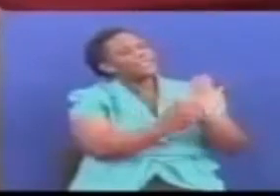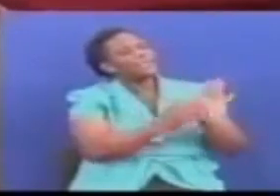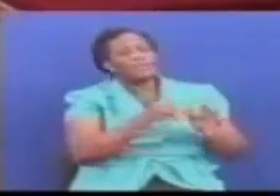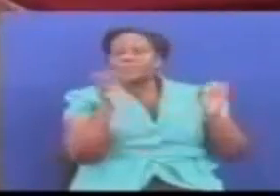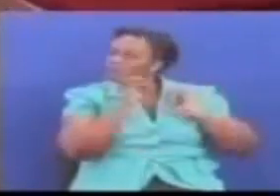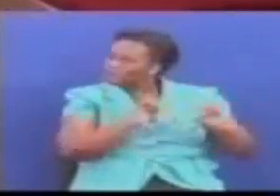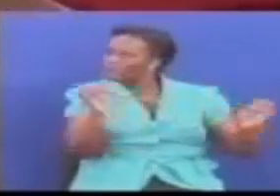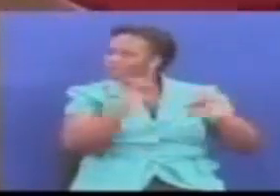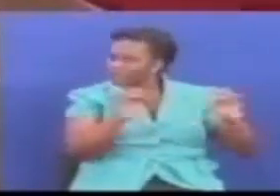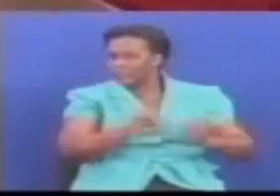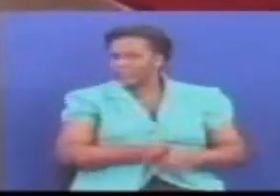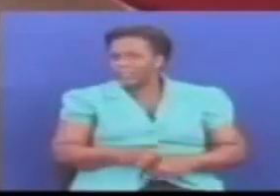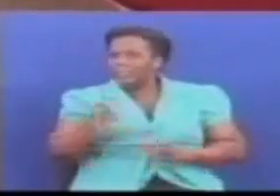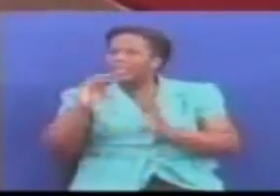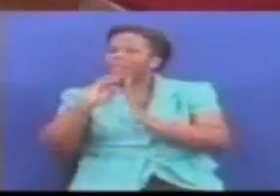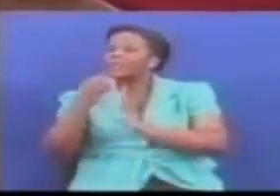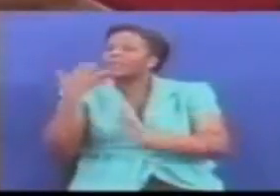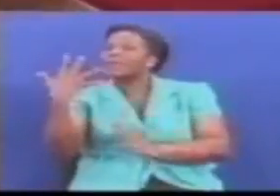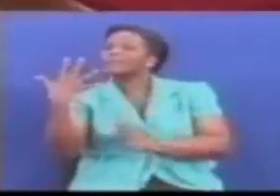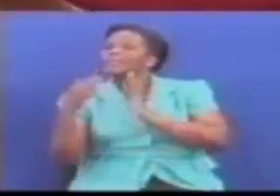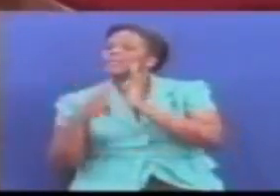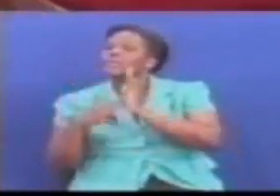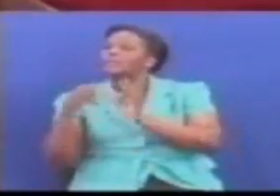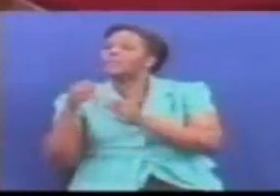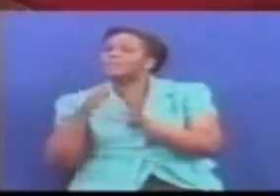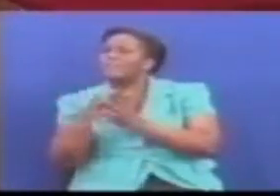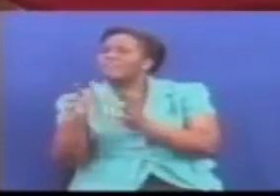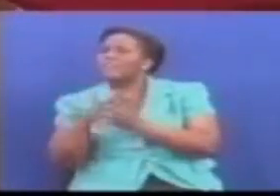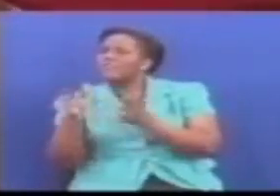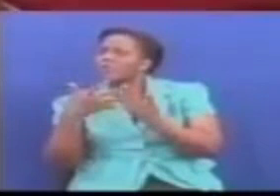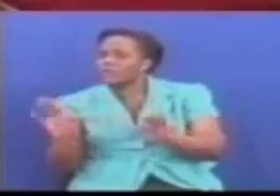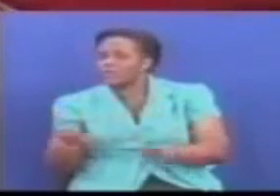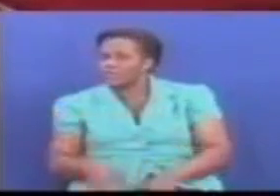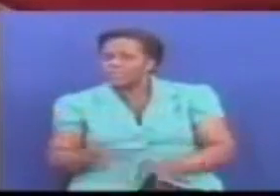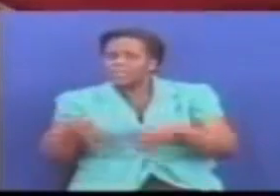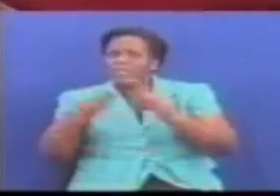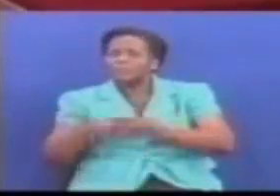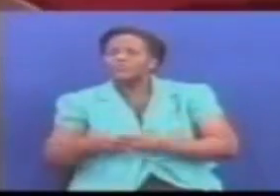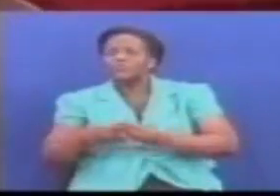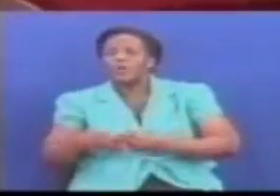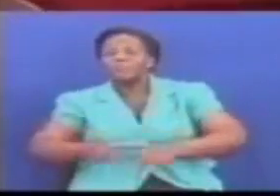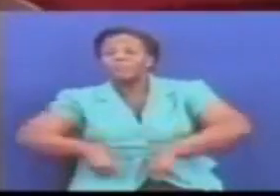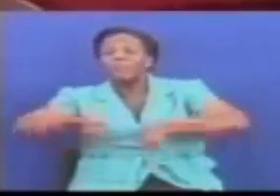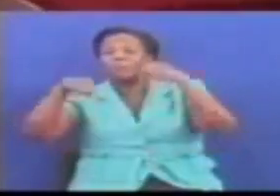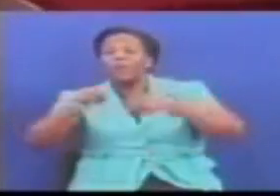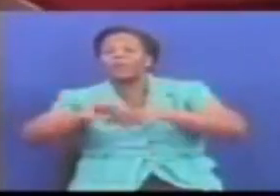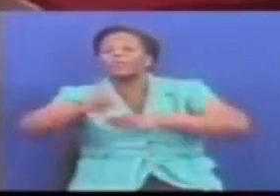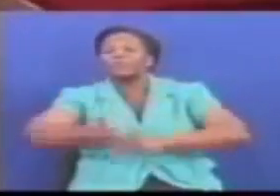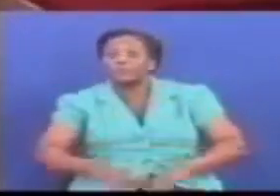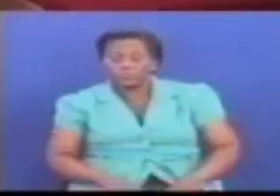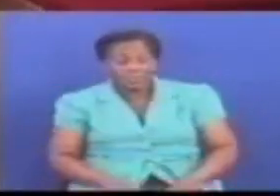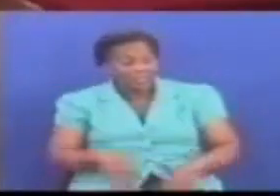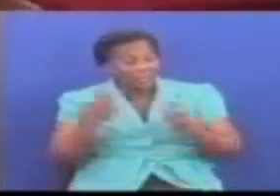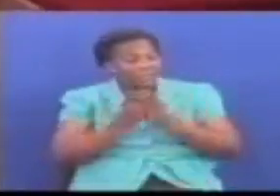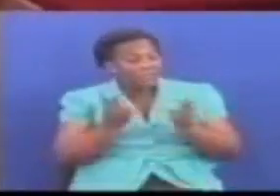kifungu na mbamusina sita kasome Ambacho kinatoa mamlaka ya kuruhusu Na hata wewe mweshmiwa msigwa kama unashuguri zako